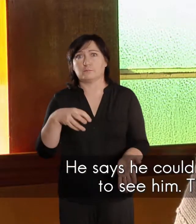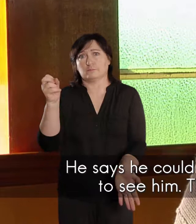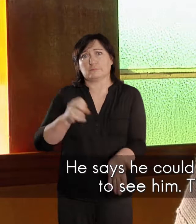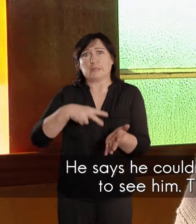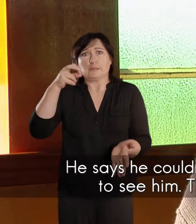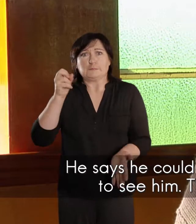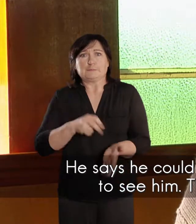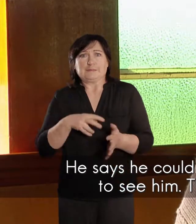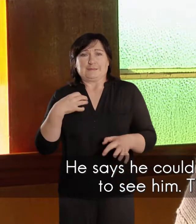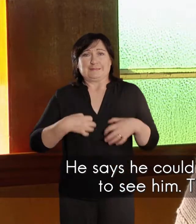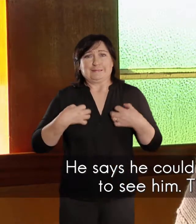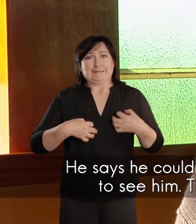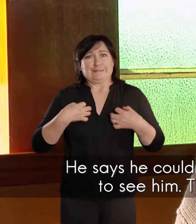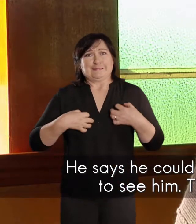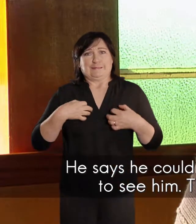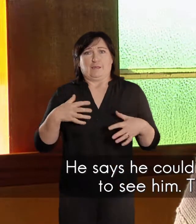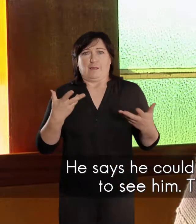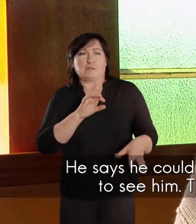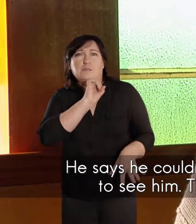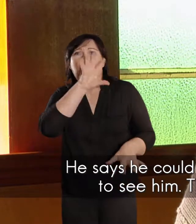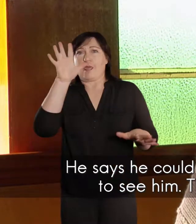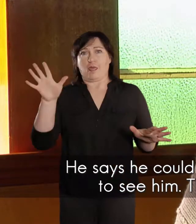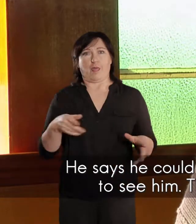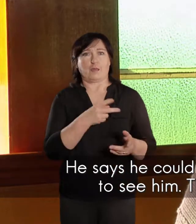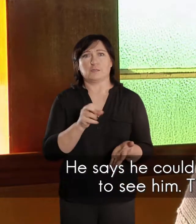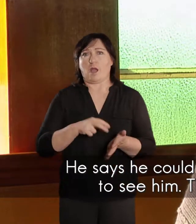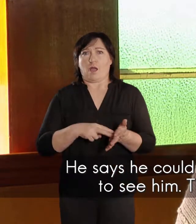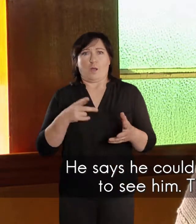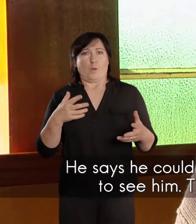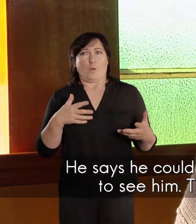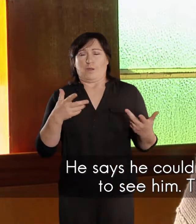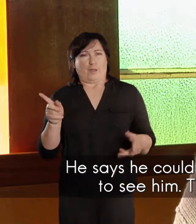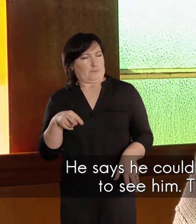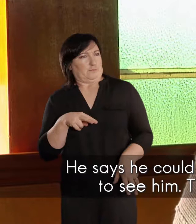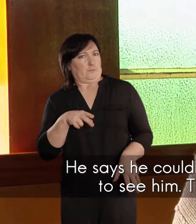vrieslik opgewonde, toe hulle van hom sien, en hulle gul in gaan verkere.